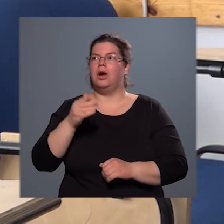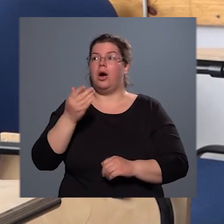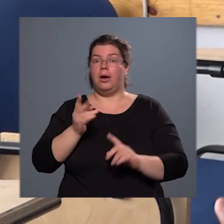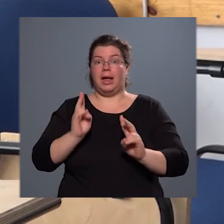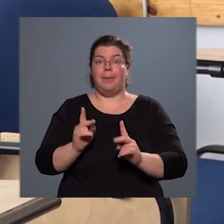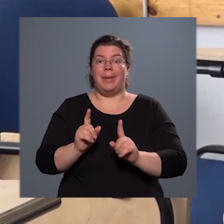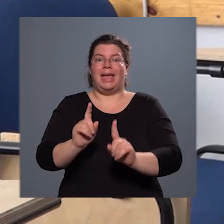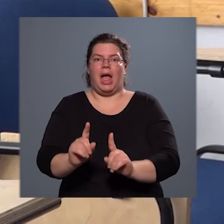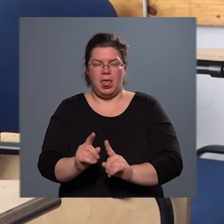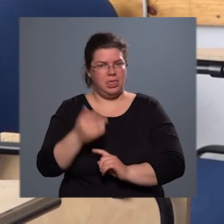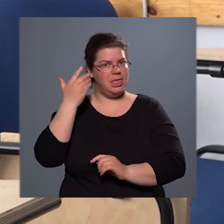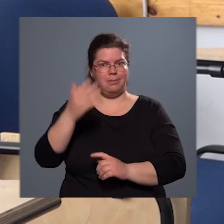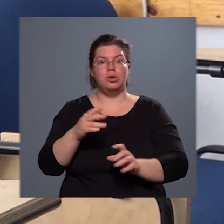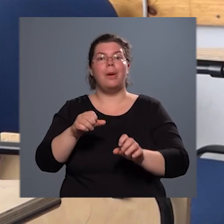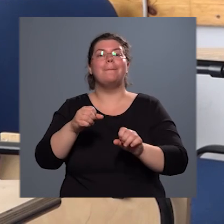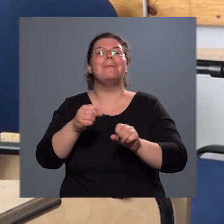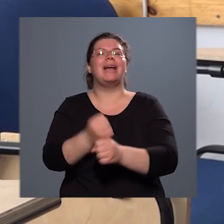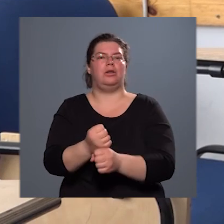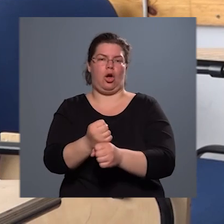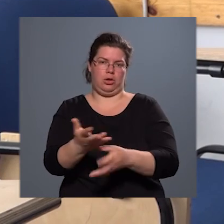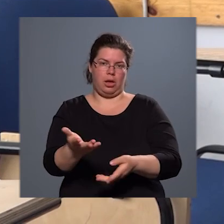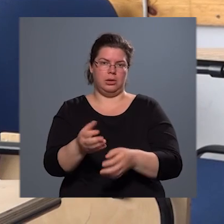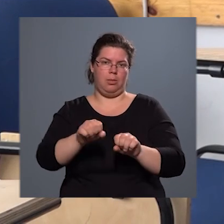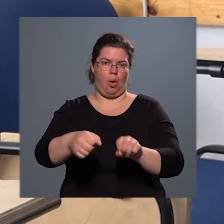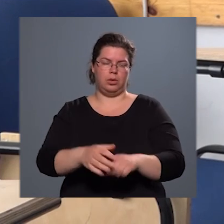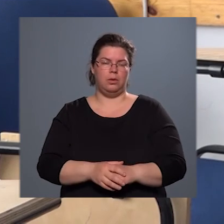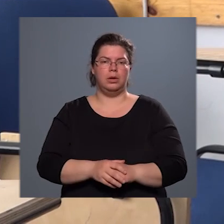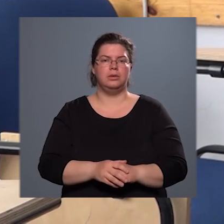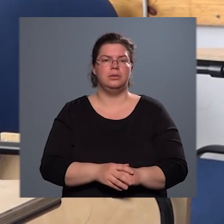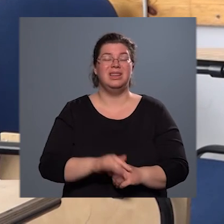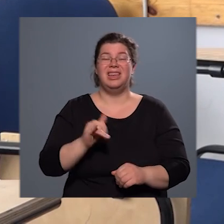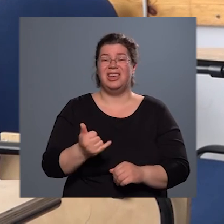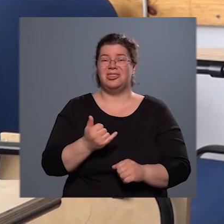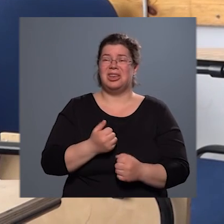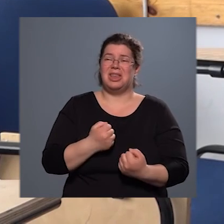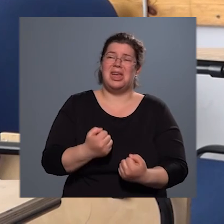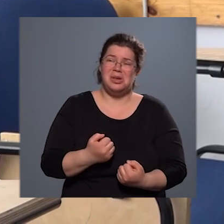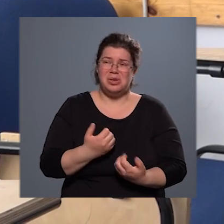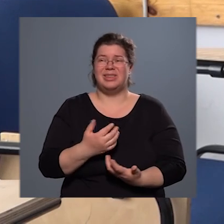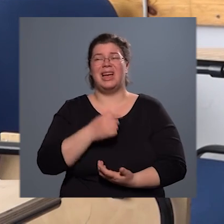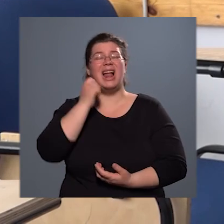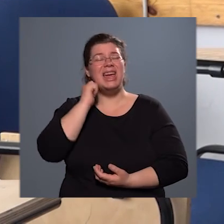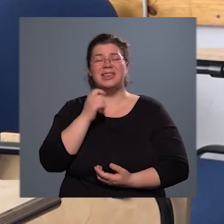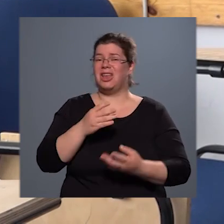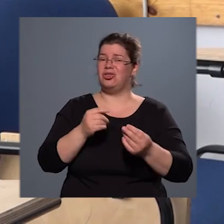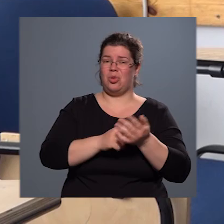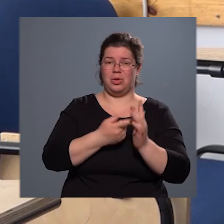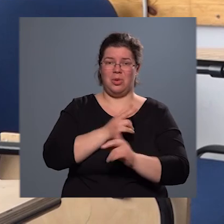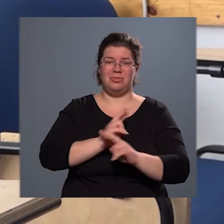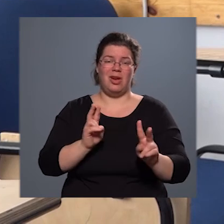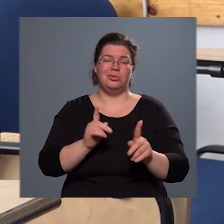nem tudja megtartani a motort. És hát erőlködnek a lányok, erőlködnek, de sokszor van úgy, hogy